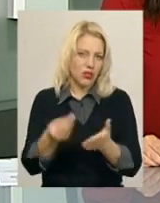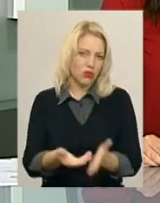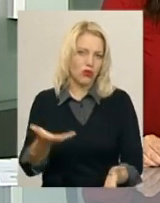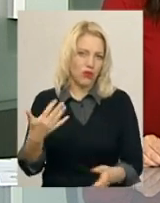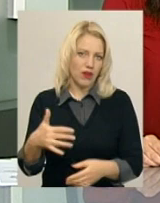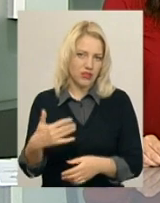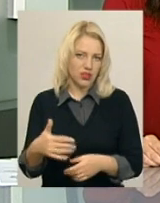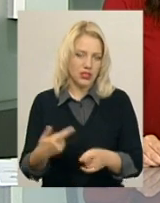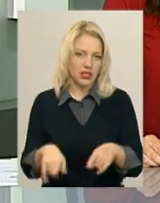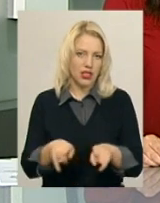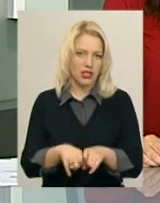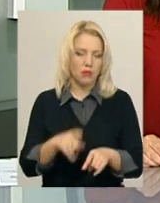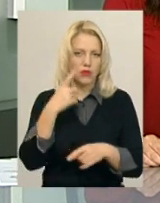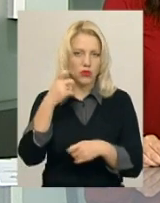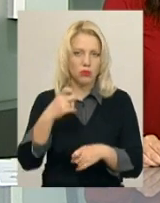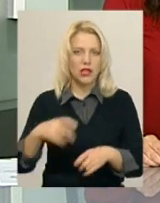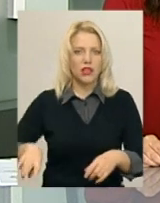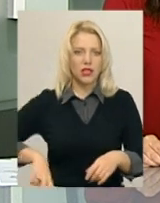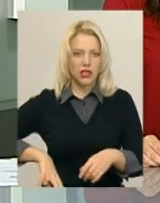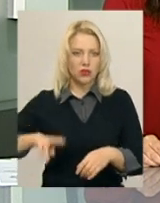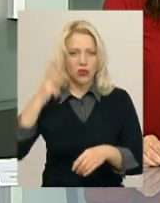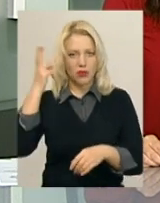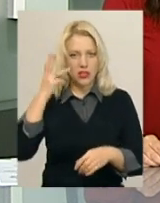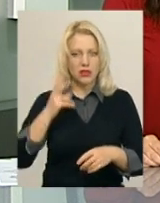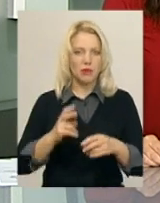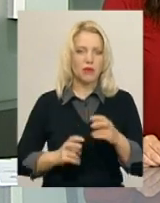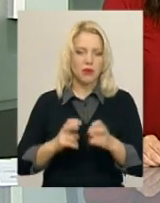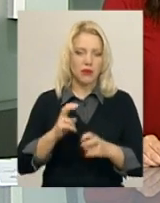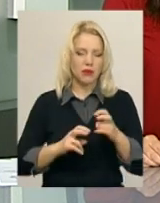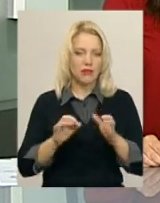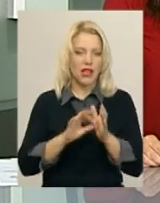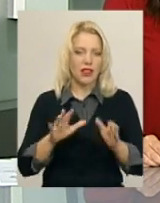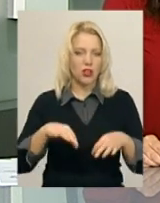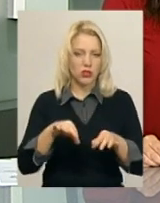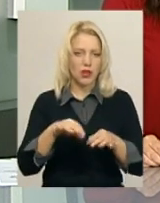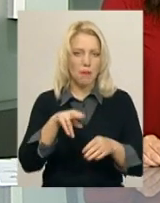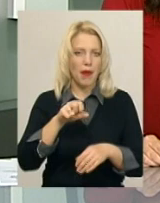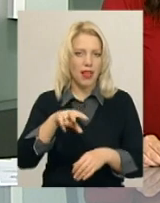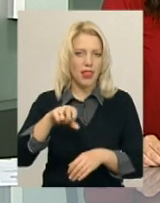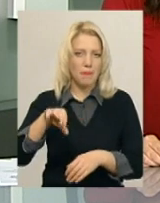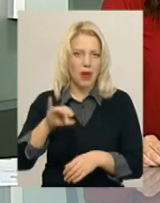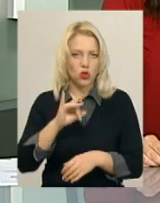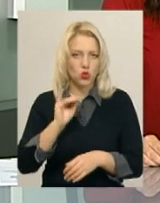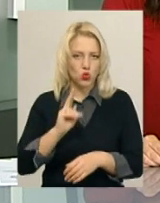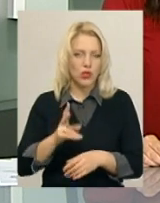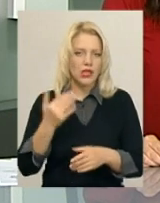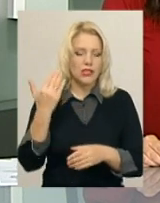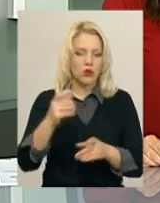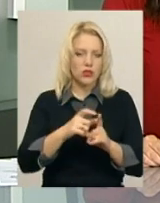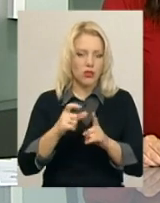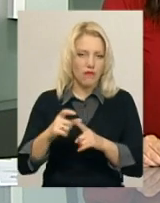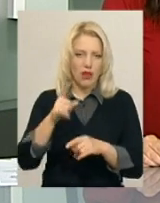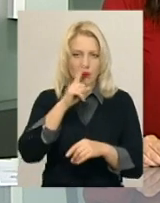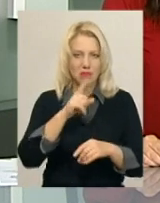дороговартісним. Про це повідомив директор Хмельницького комунального підприємства «Електротранс» Віктор Паламарчук. За його словами, зараз місячні